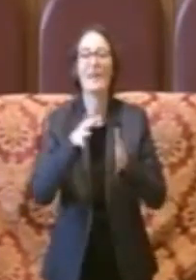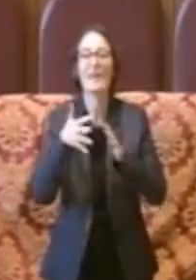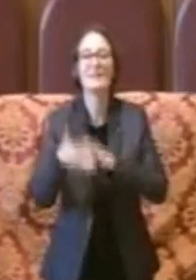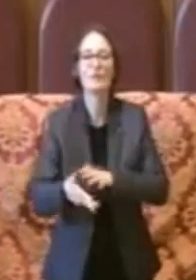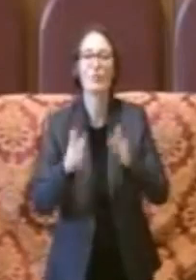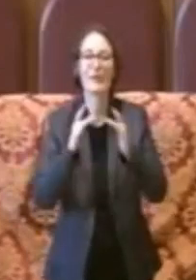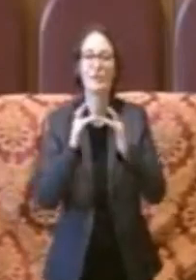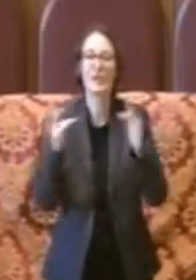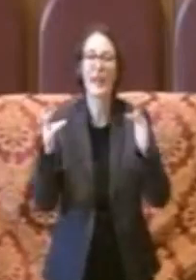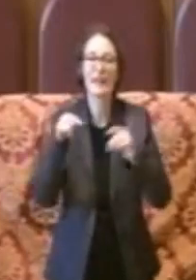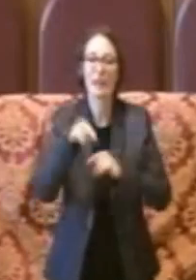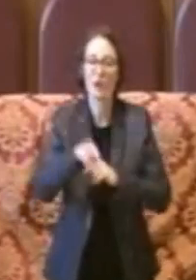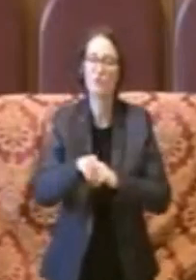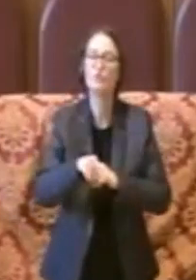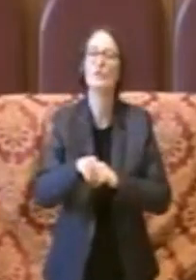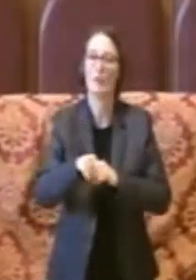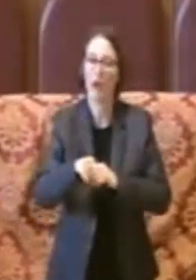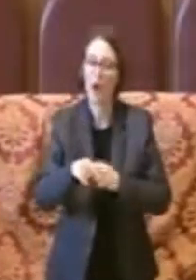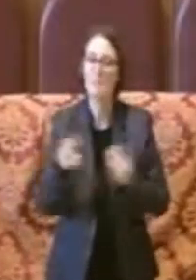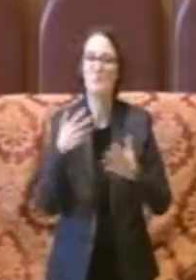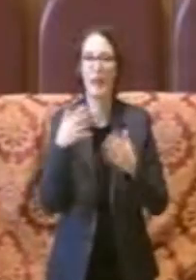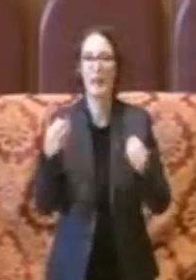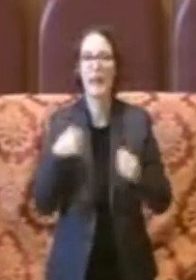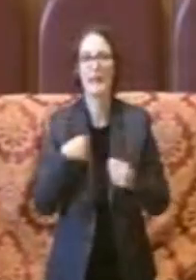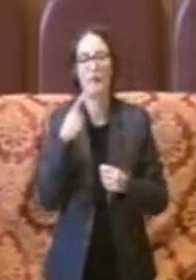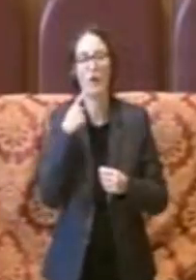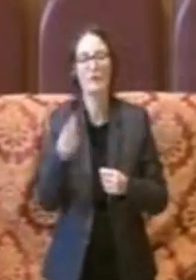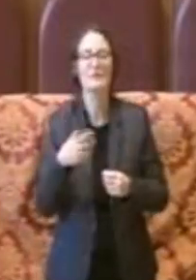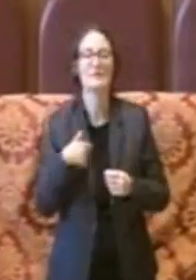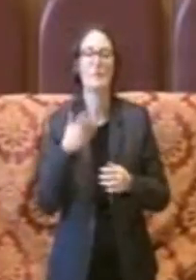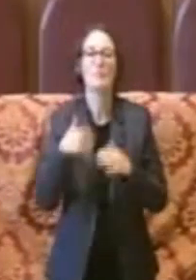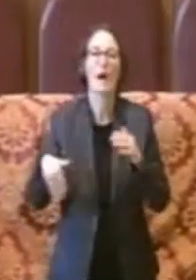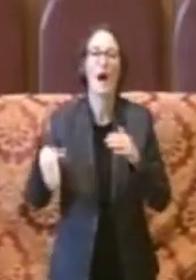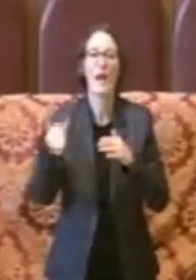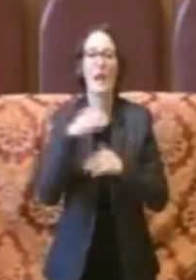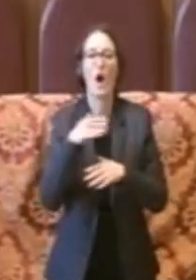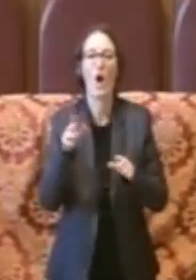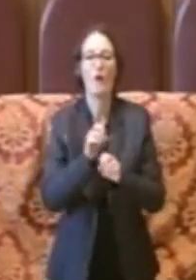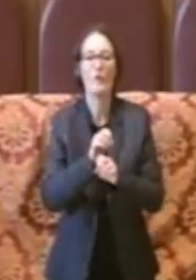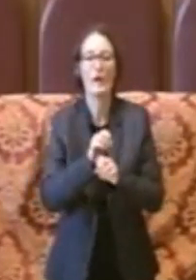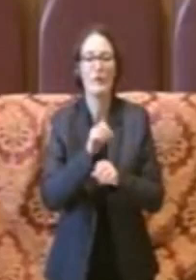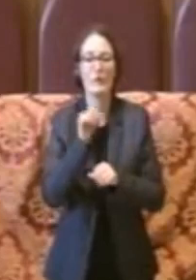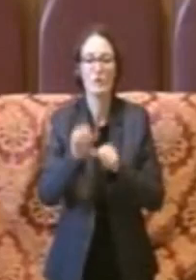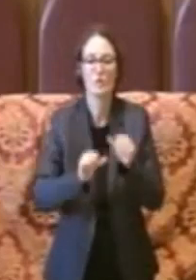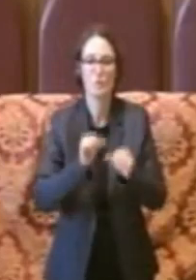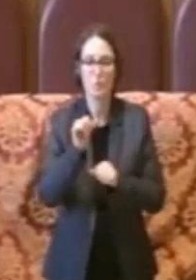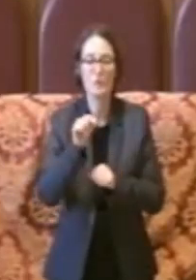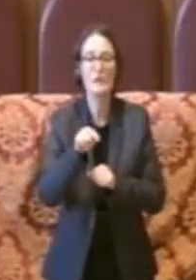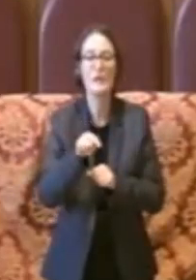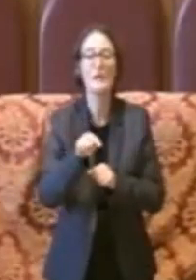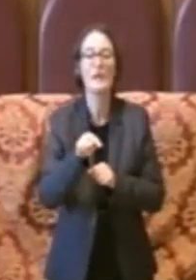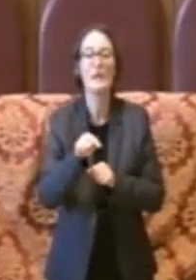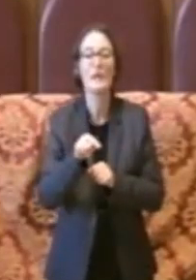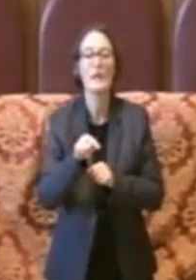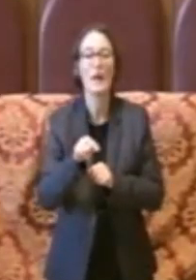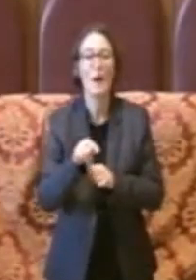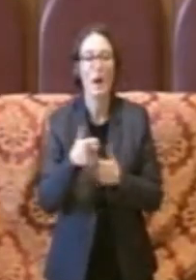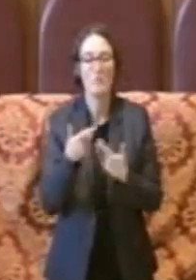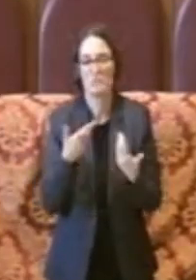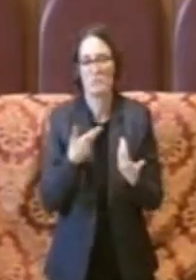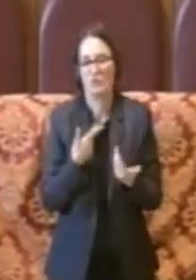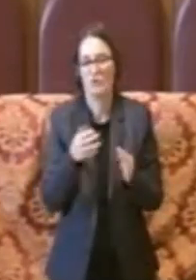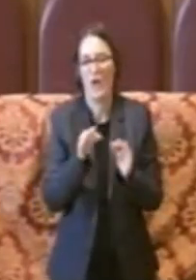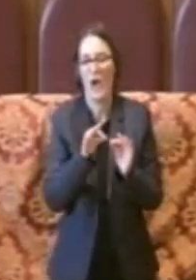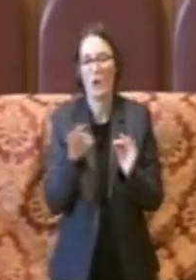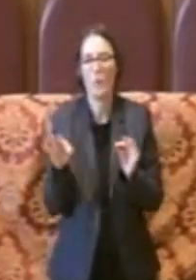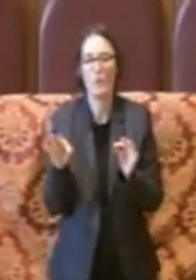su questo spesso si parla anche di overshooting e poi di fatto sono degli elementi fisiologici